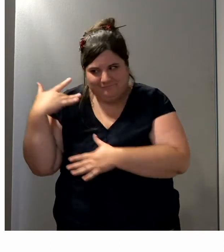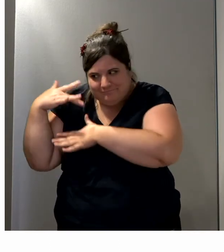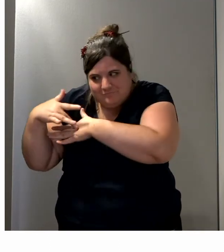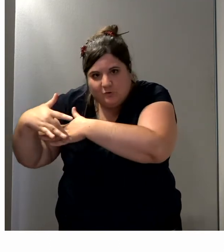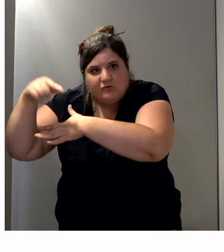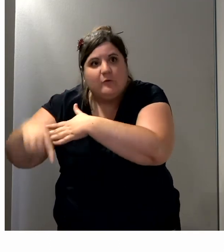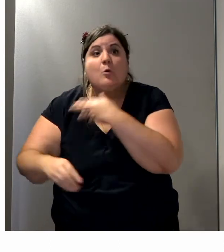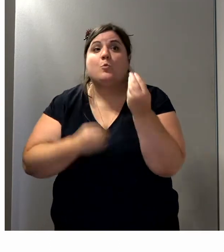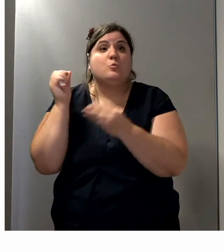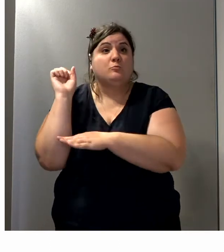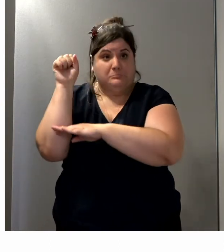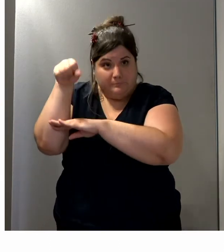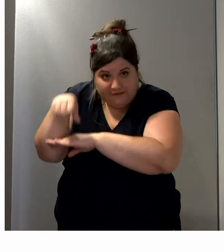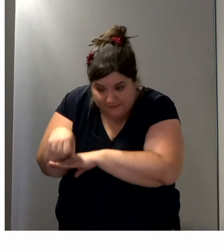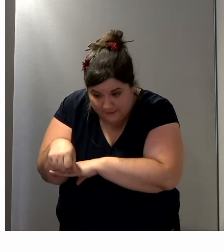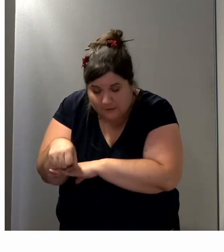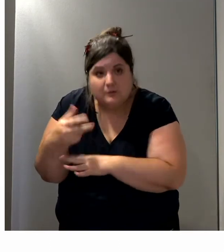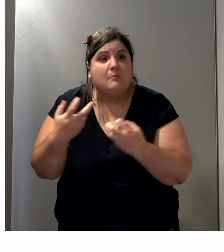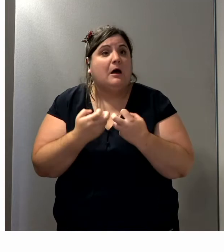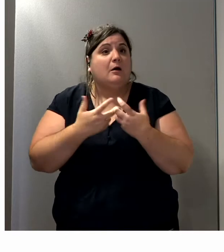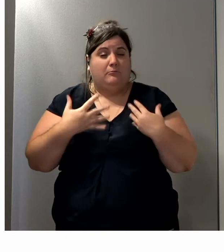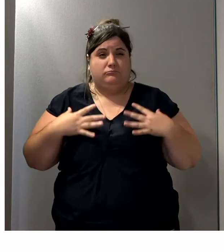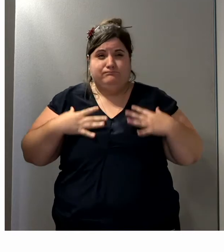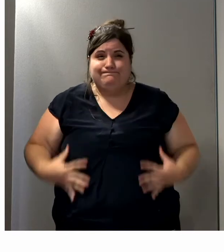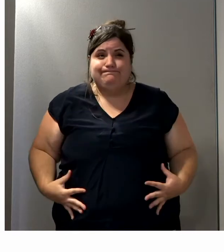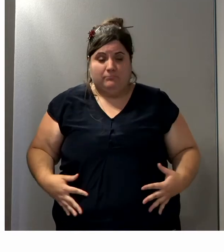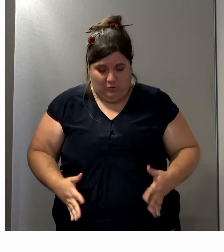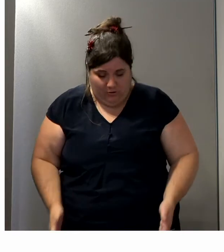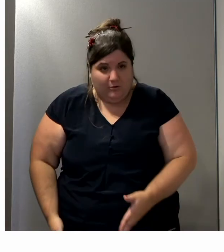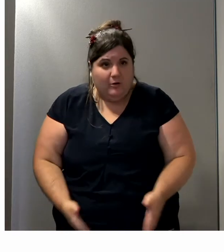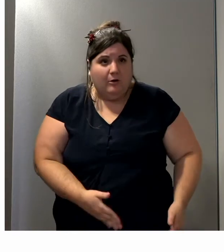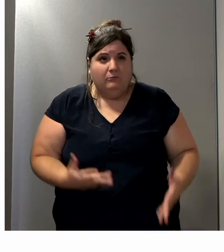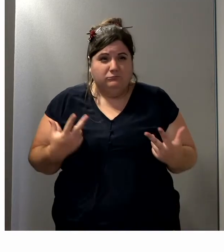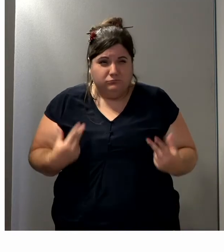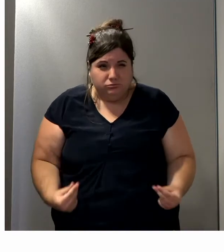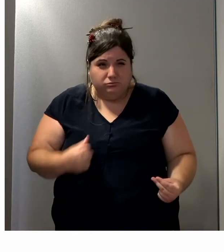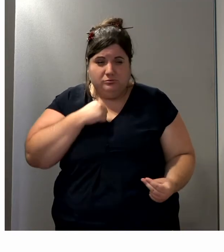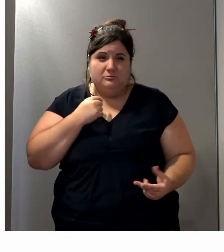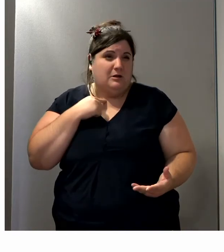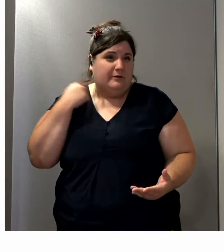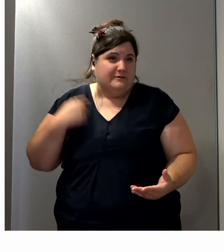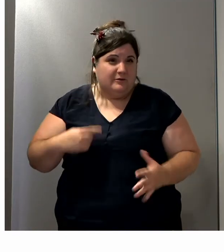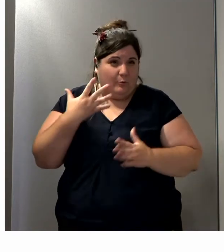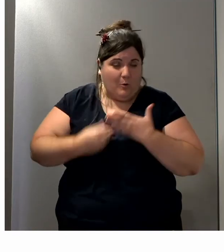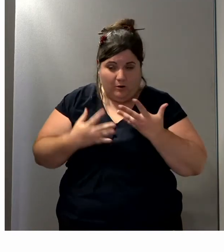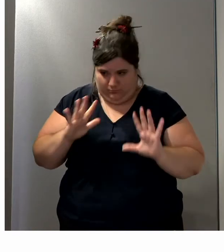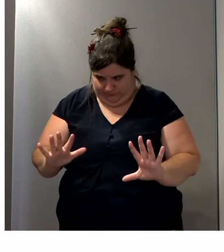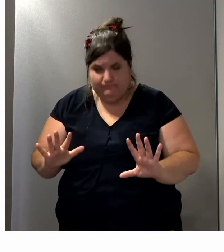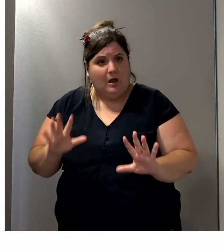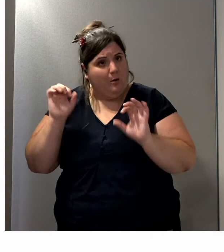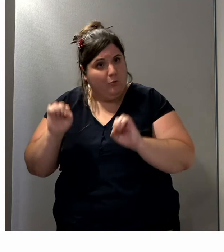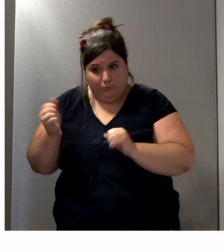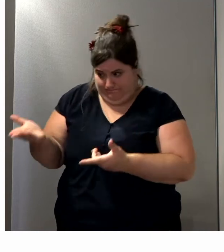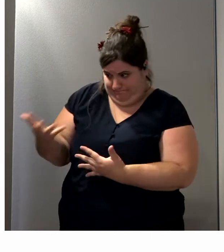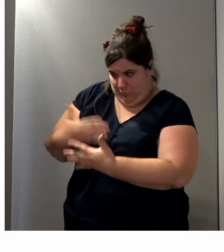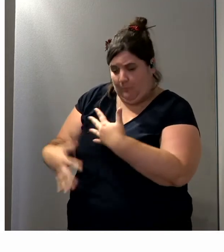Ce qu'on ne peut pas faire quand on a une déficience motrice forte des membres inférieurs, là, le patient ou la patiente est capable de se baisser complètement,